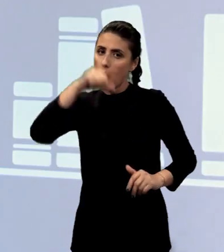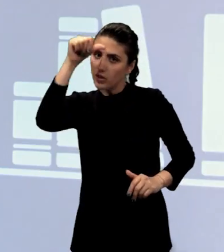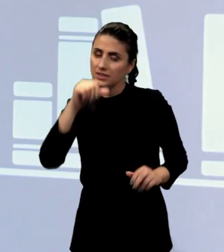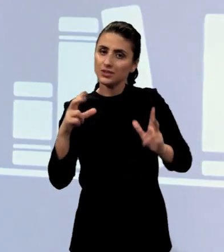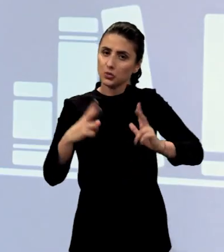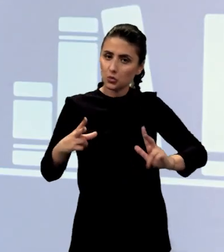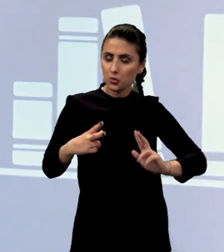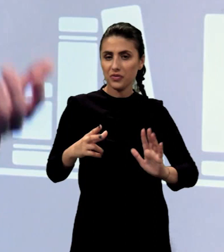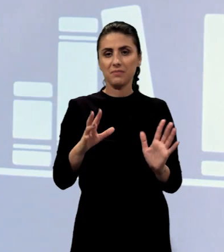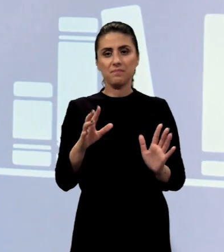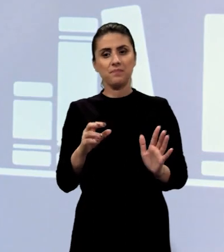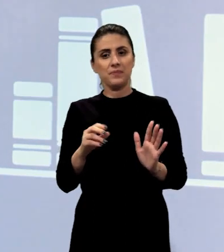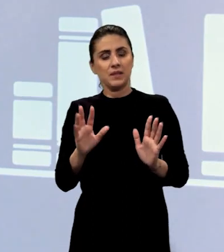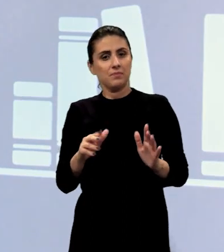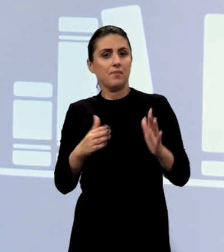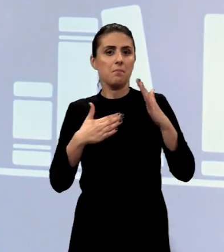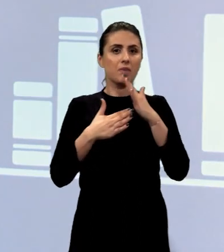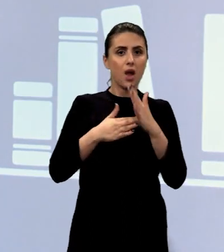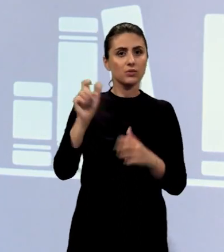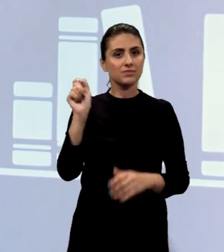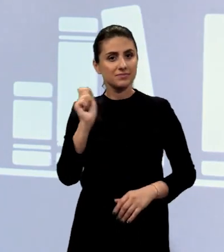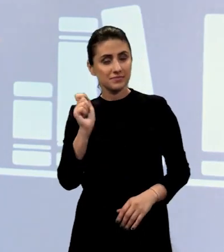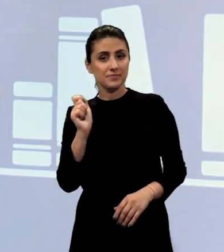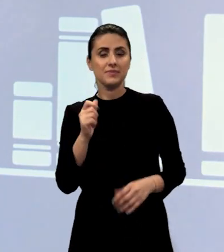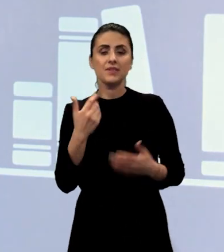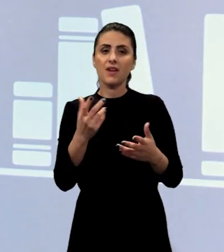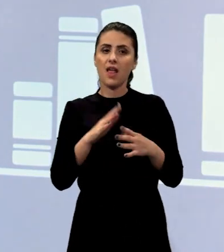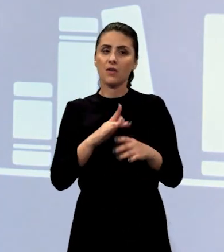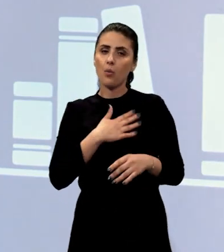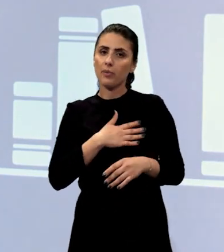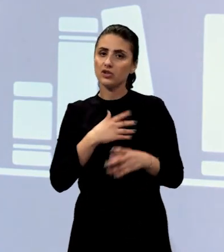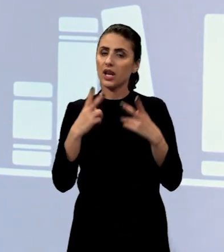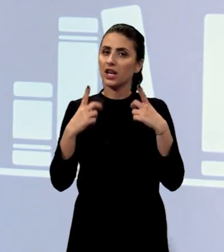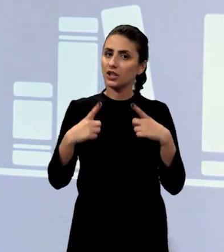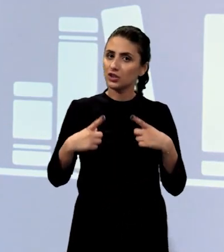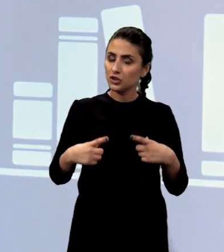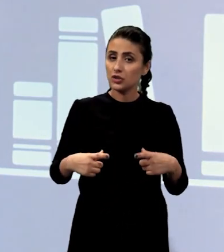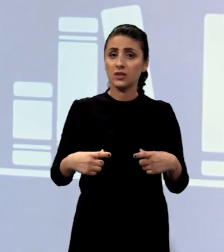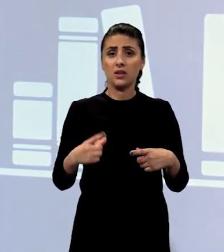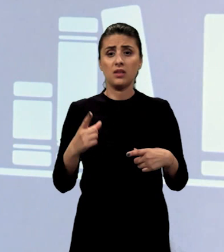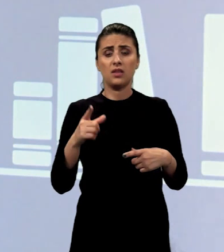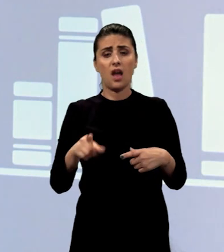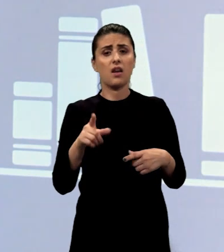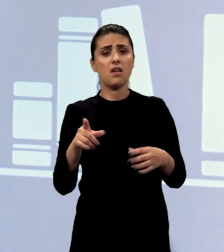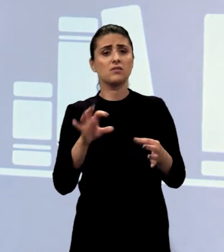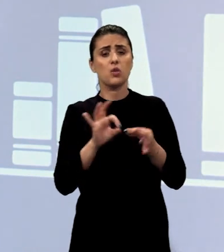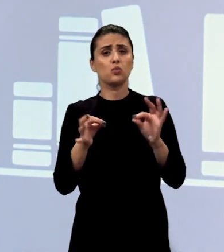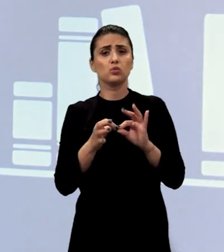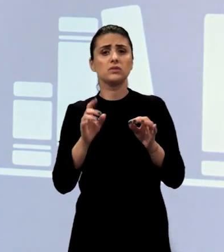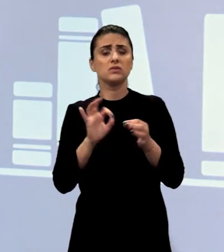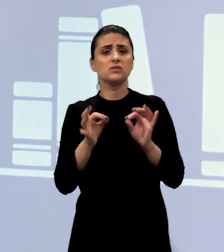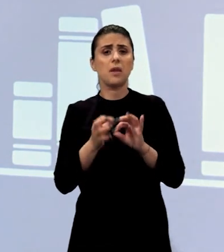doar ca să îți satisfaci compensatoriu o plăcere, mai mult sau mai puțin vinovată. Dar asta nu te însuflețește, nu îți